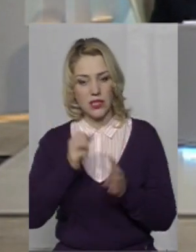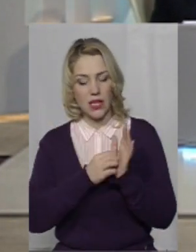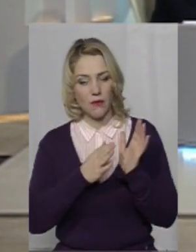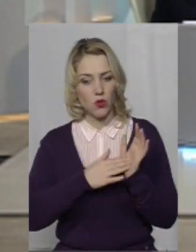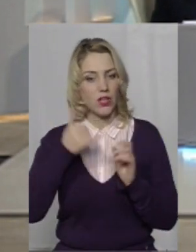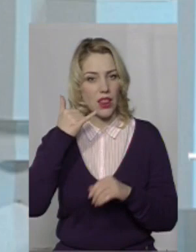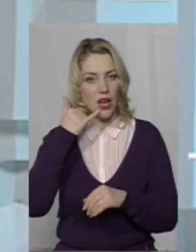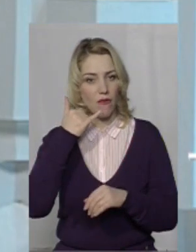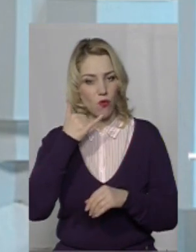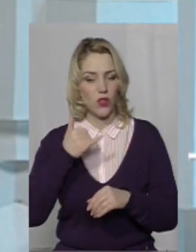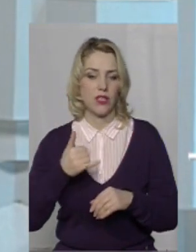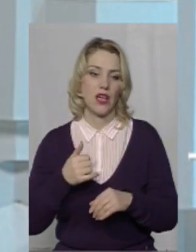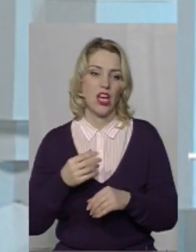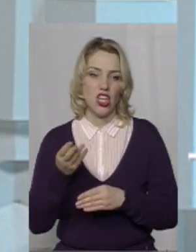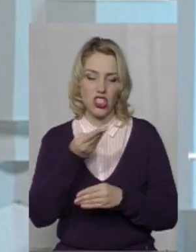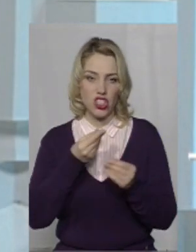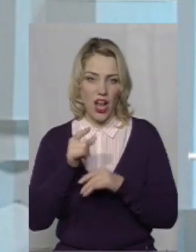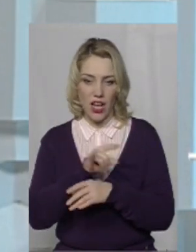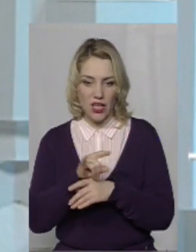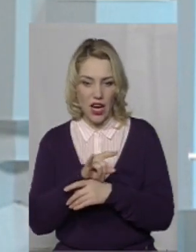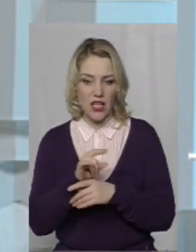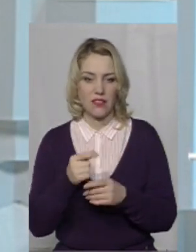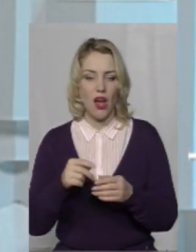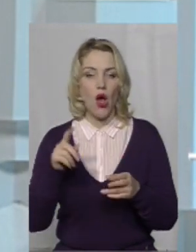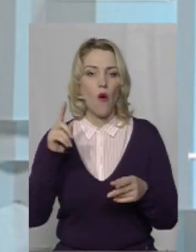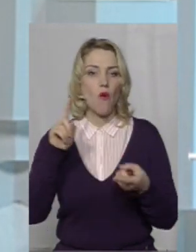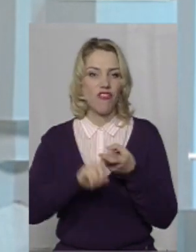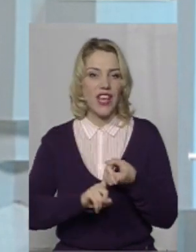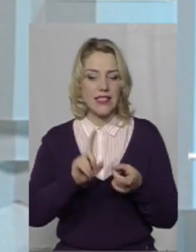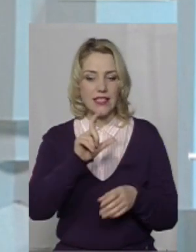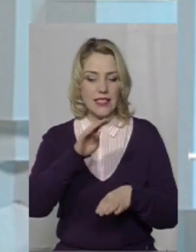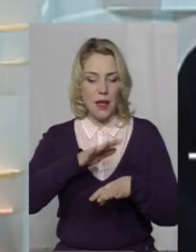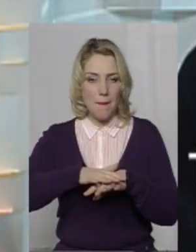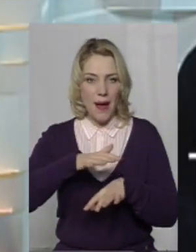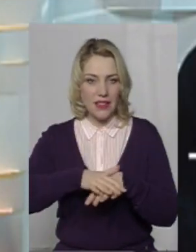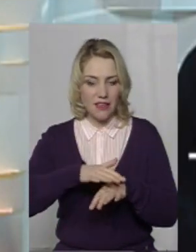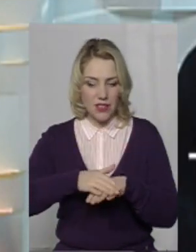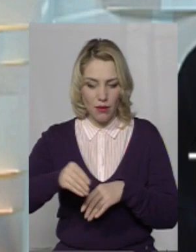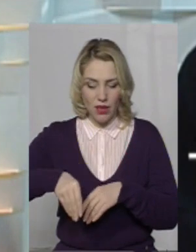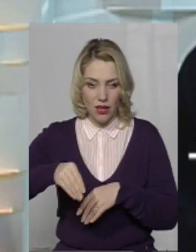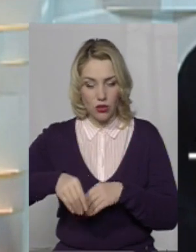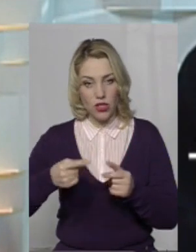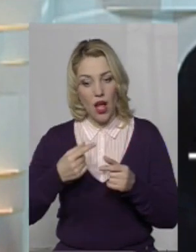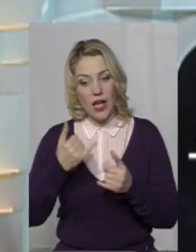шахрецтва, пов'язані з банківським операціям. Оцікаво, який відсоток їх розкриття? Чи збільшується, чи зменшується?